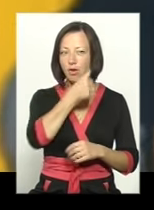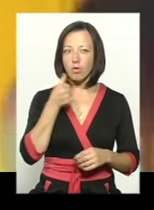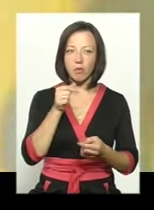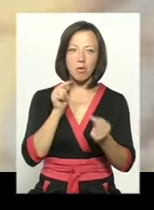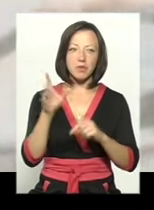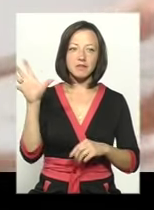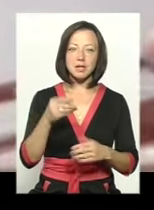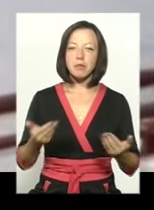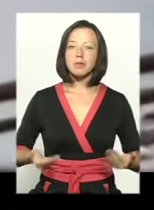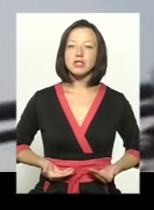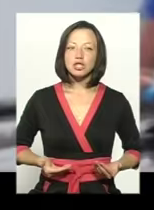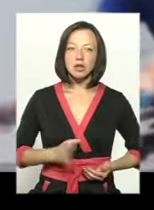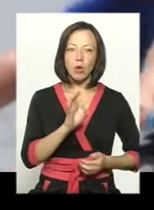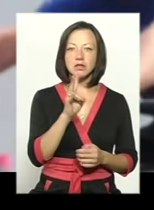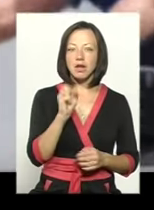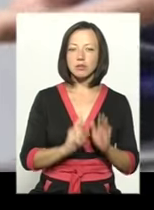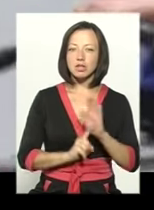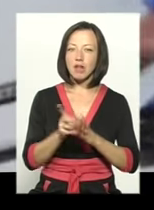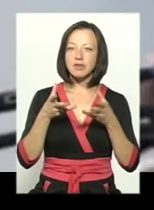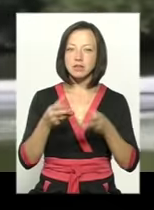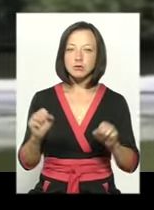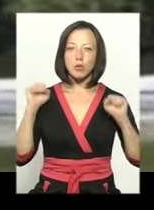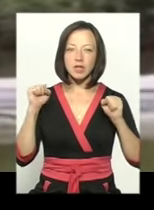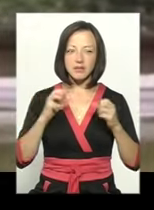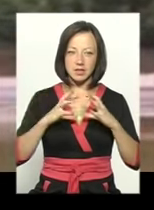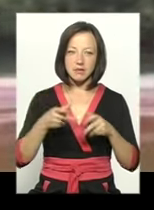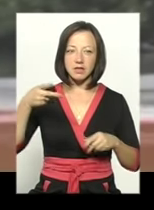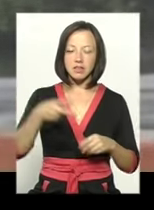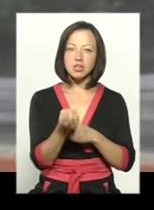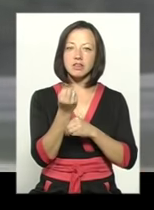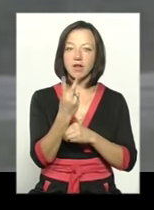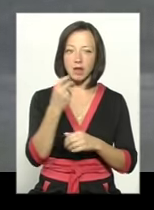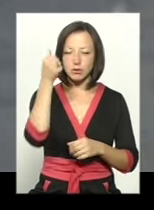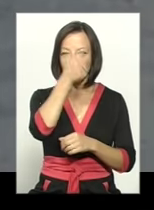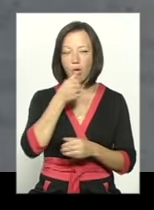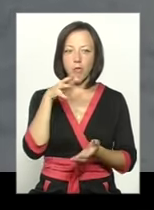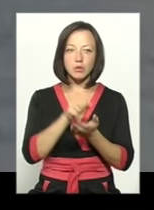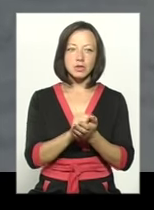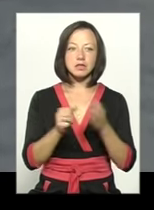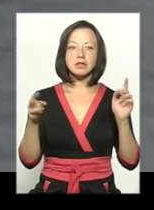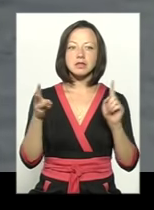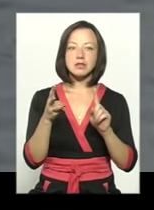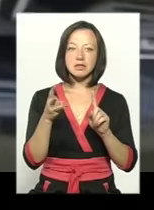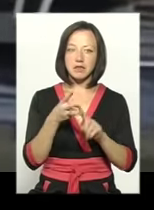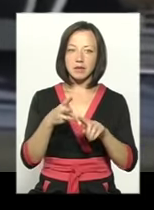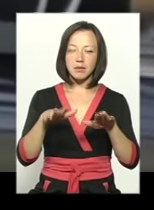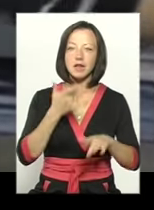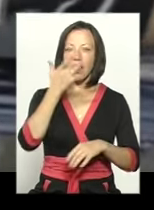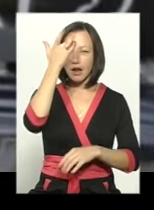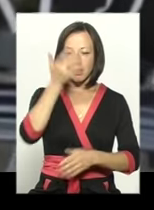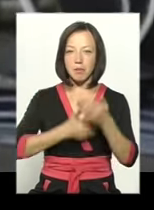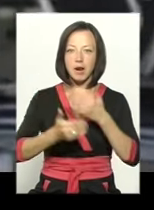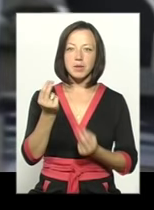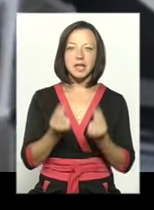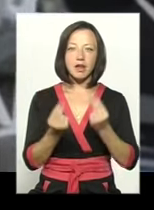пережите, Оксана Мастерс починає вражати спортивний світ. У 2012-му виборює бронзу на літніх паралімпійських іграх